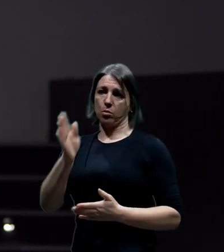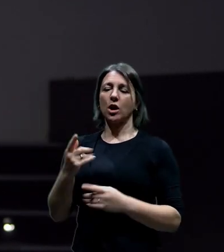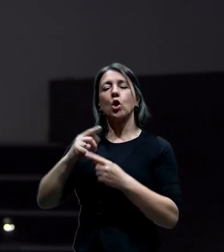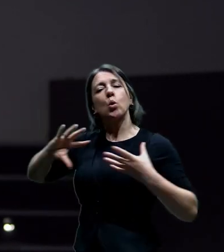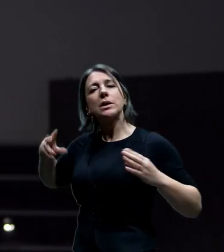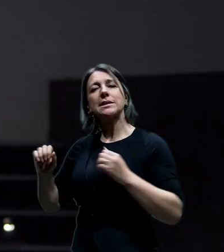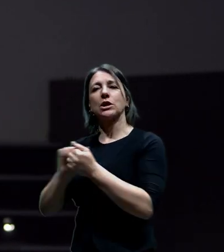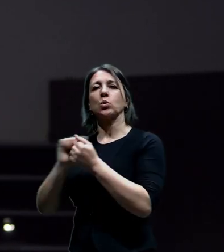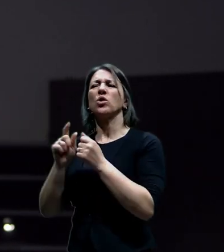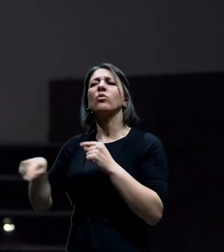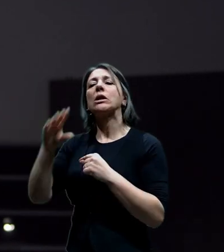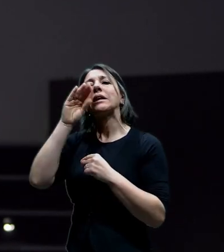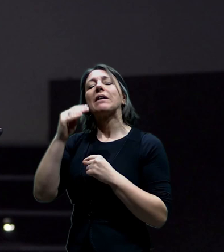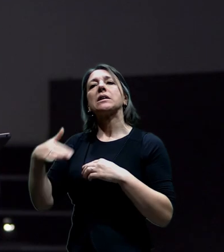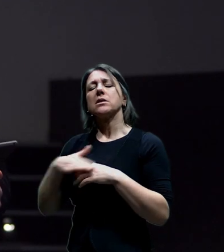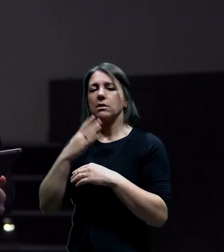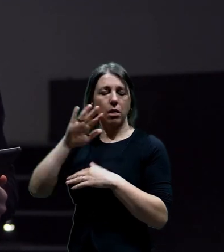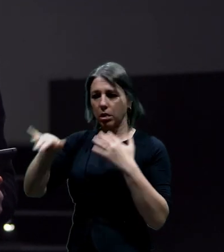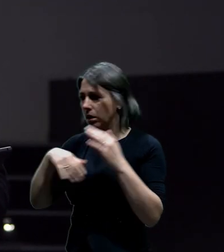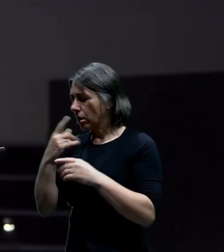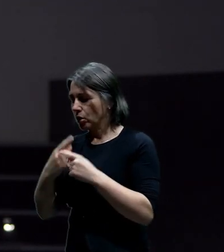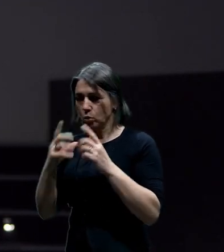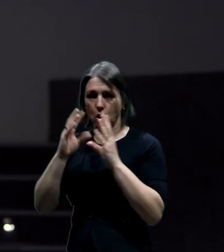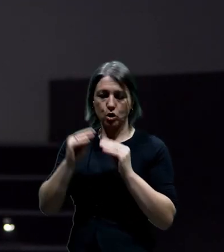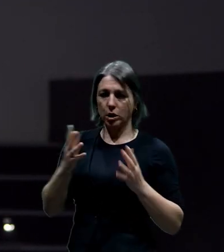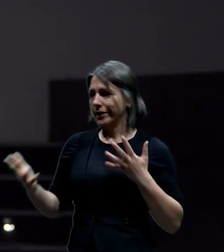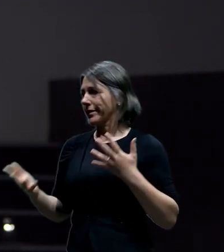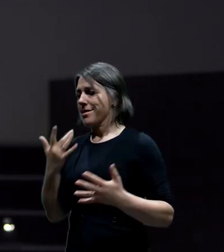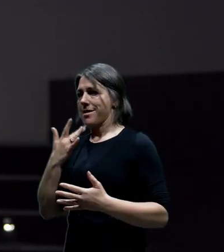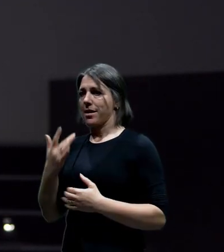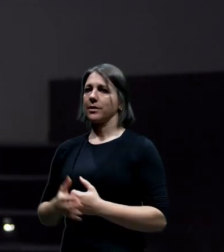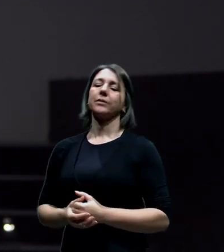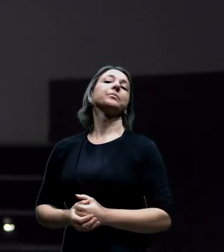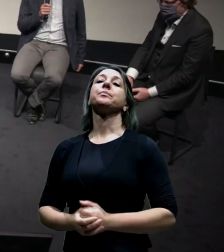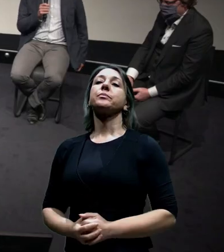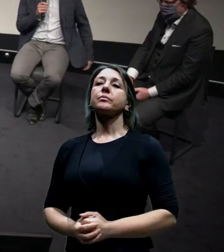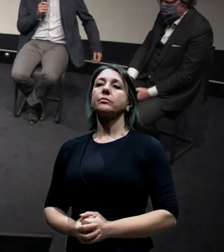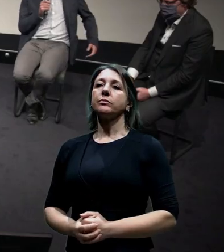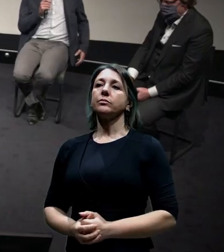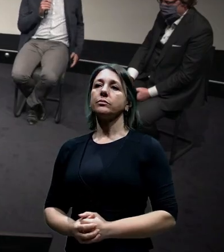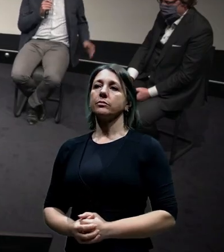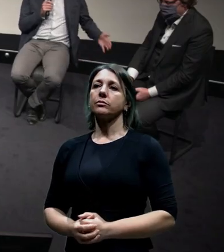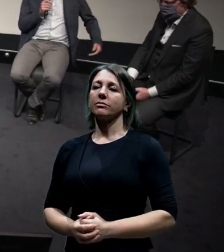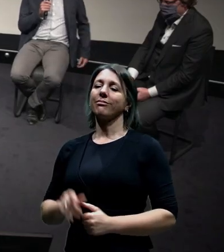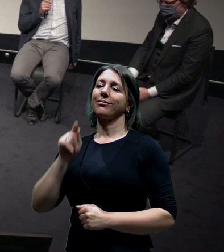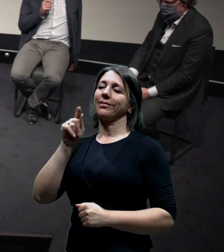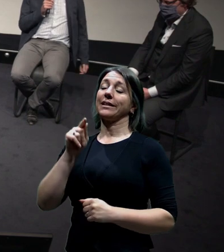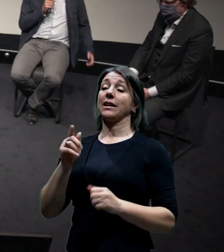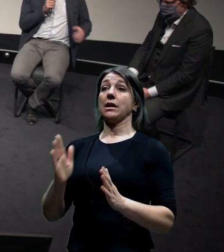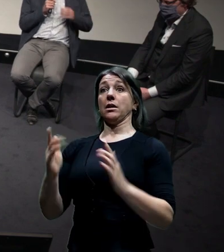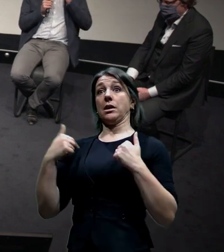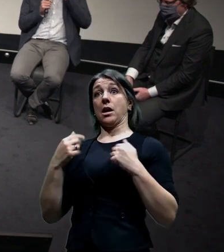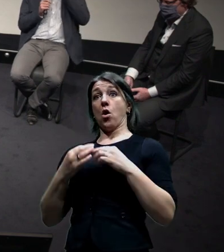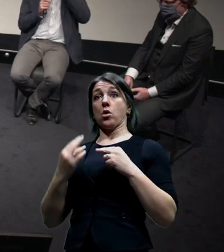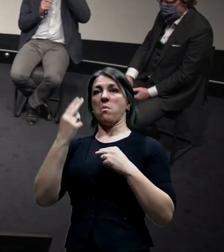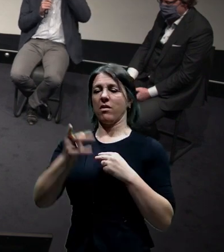trošku složitá. Tak ono, tohle je spíše téma na Petra Hlavačka, který má